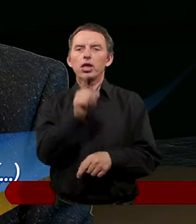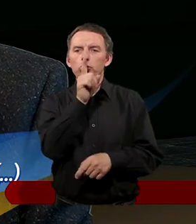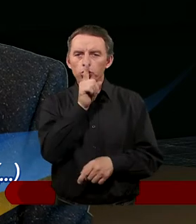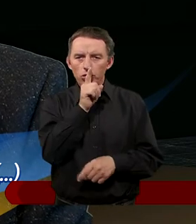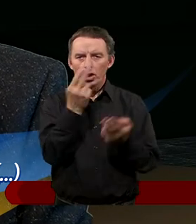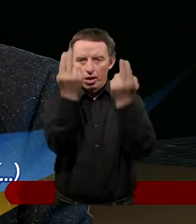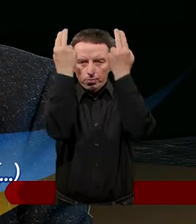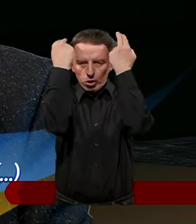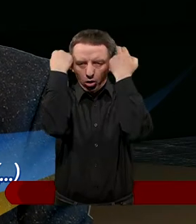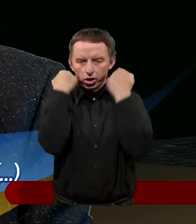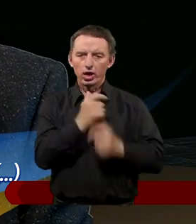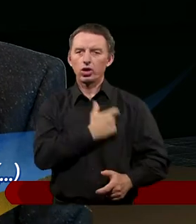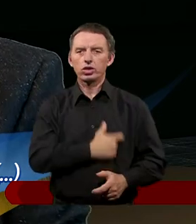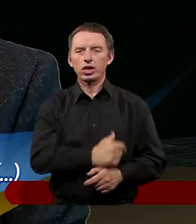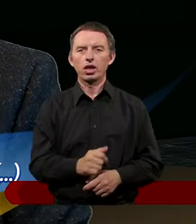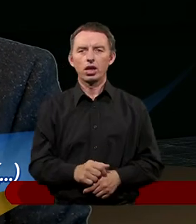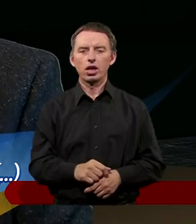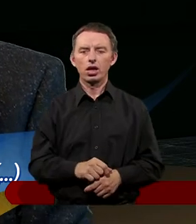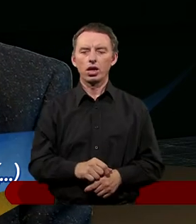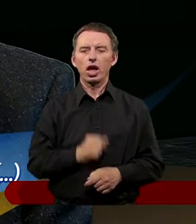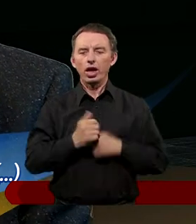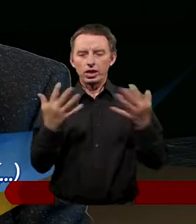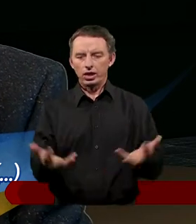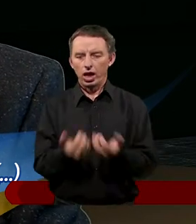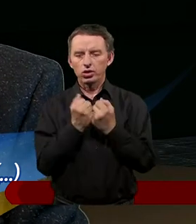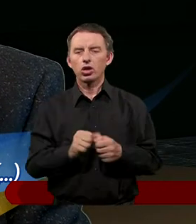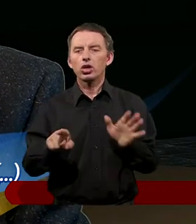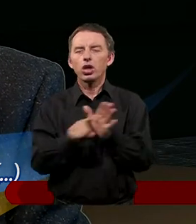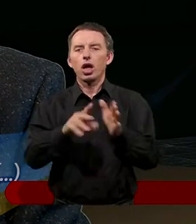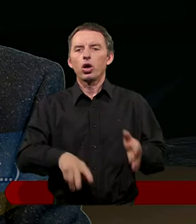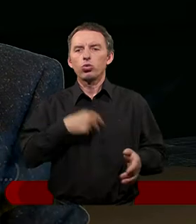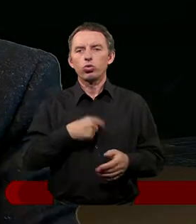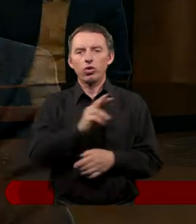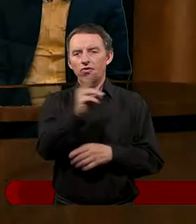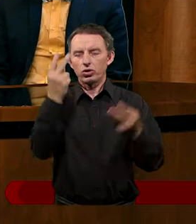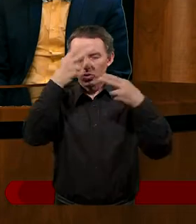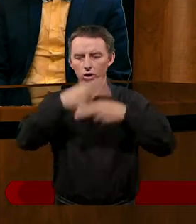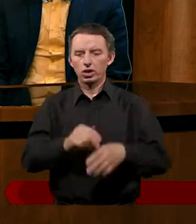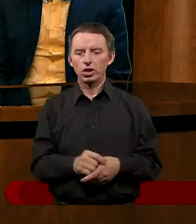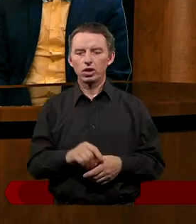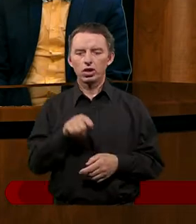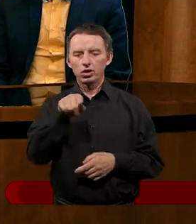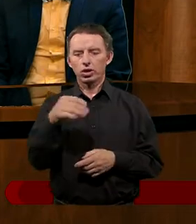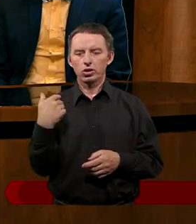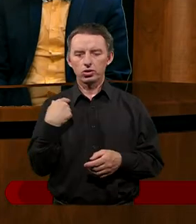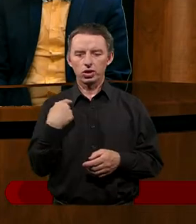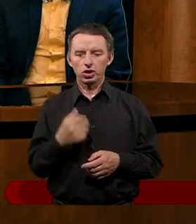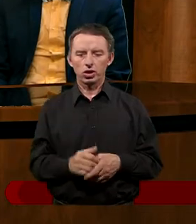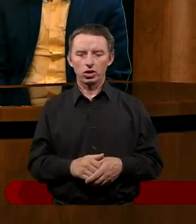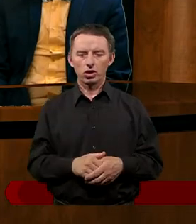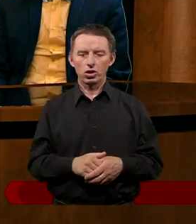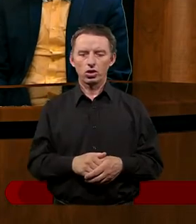cichy, pokornego serca, a znajdziecie ukojenie dla dusz waszych. No to jaki to może być ten